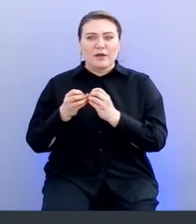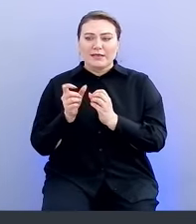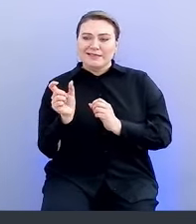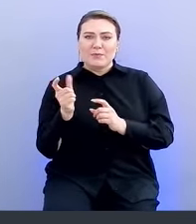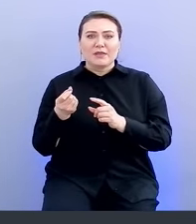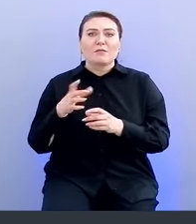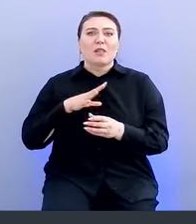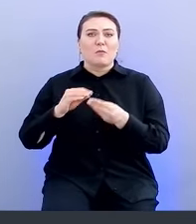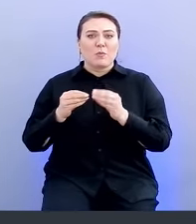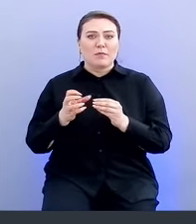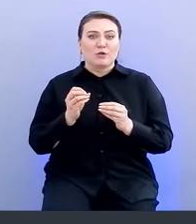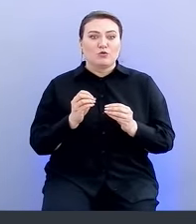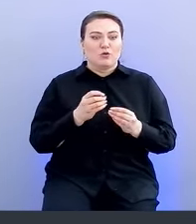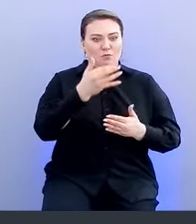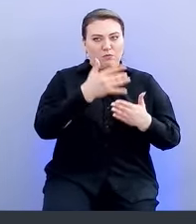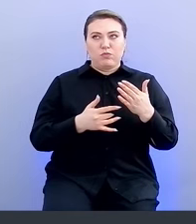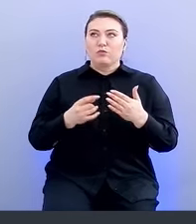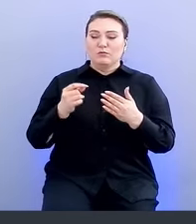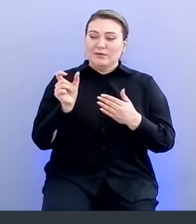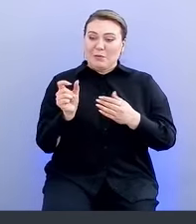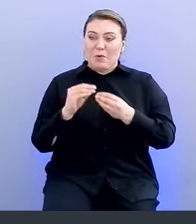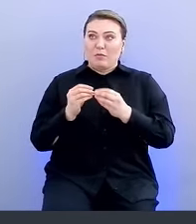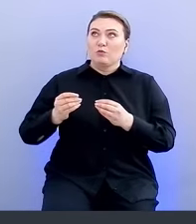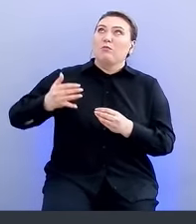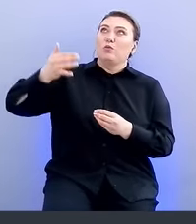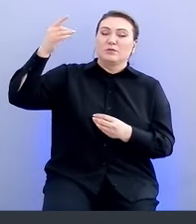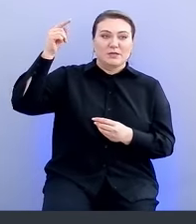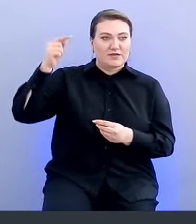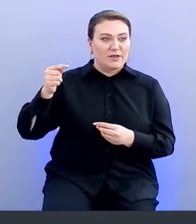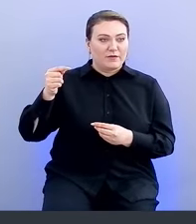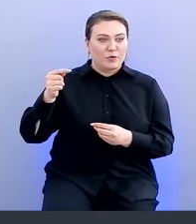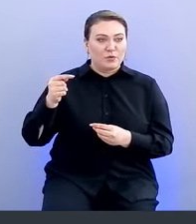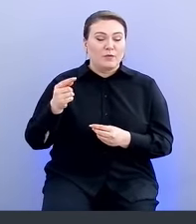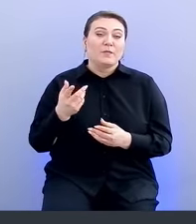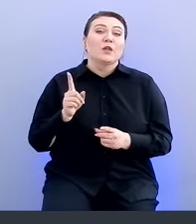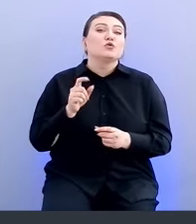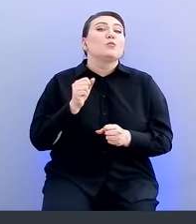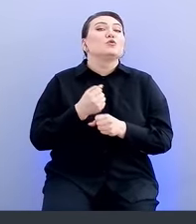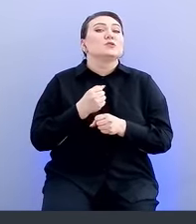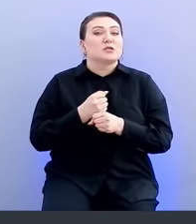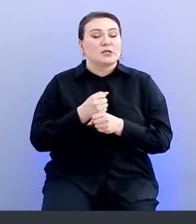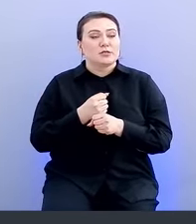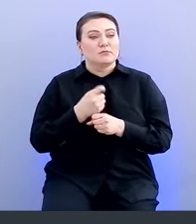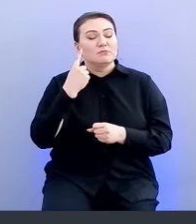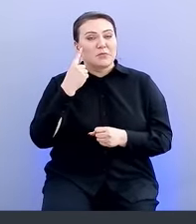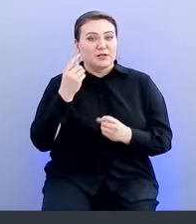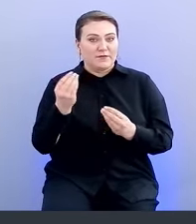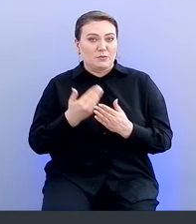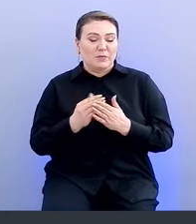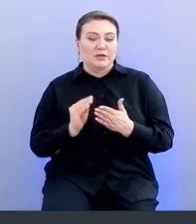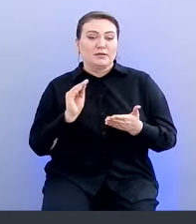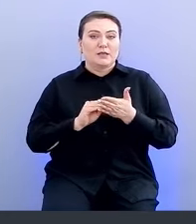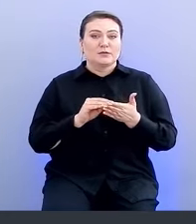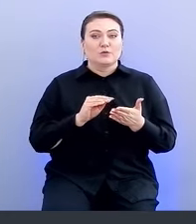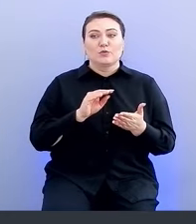проблема, еще и пул сниппетов сверху, ну то есть такой в рамках раскрытия. Что можно сделать? Да, можно сделать понятные вещи, поставить там